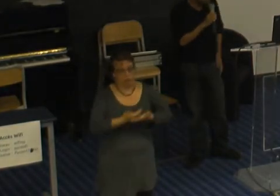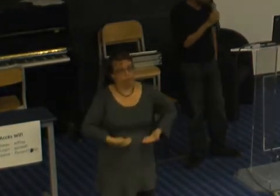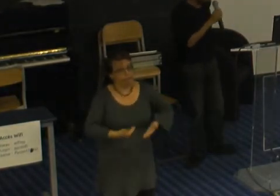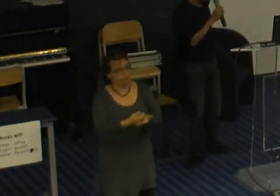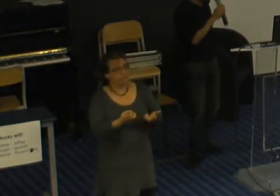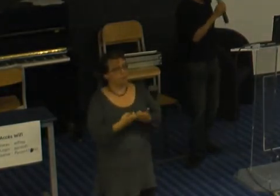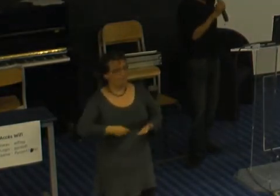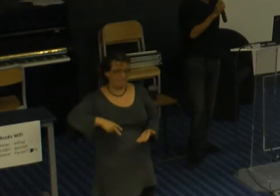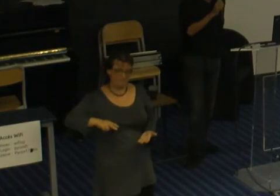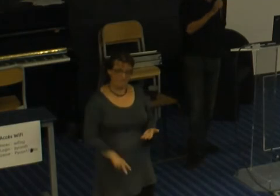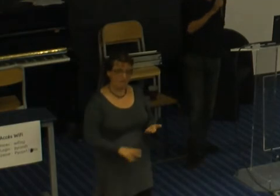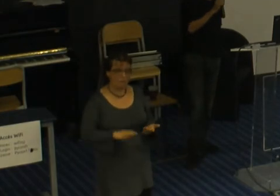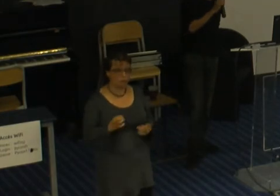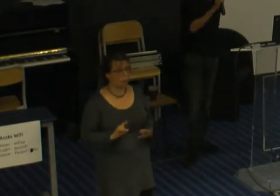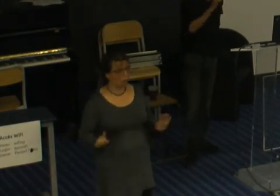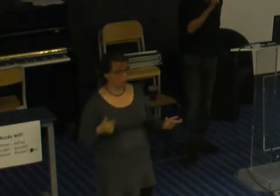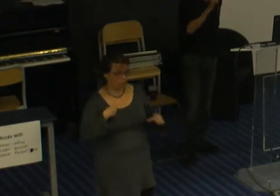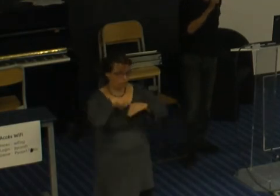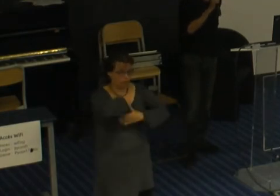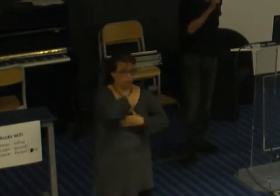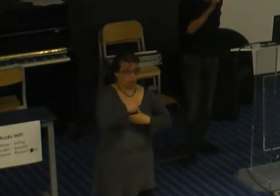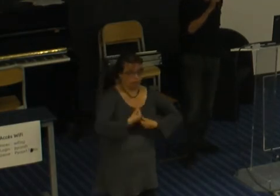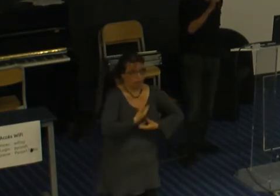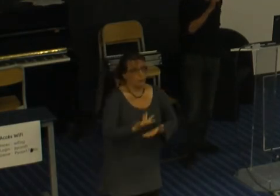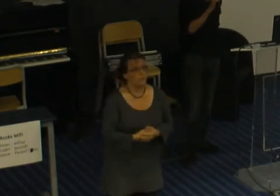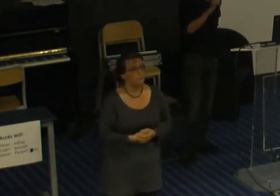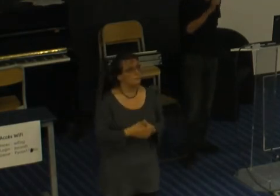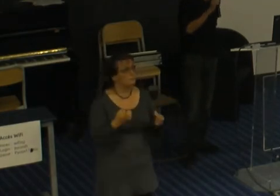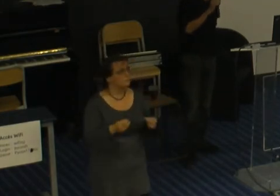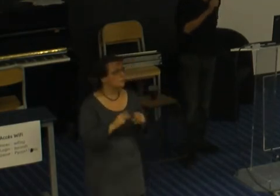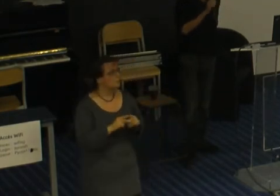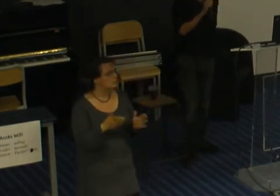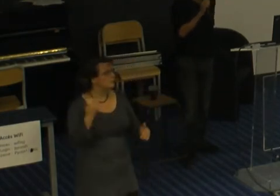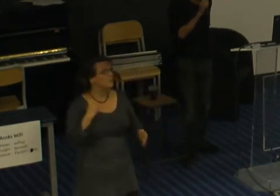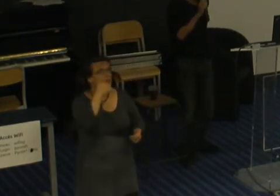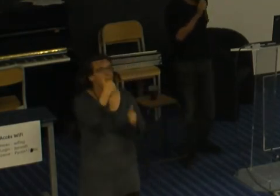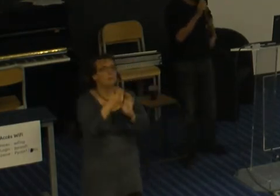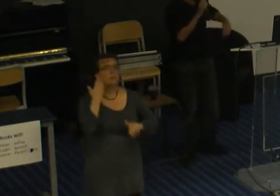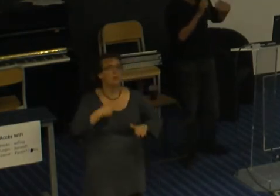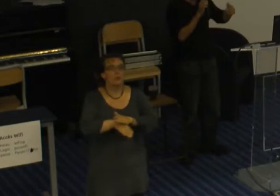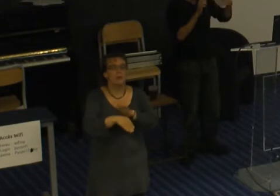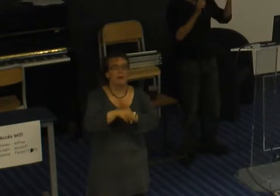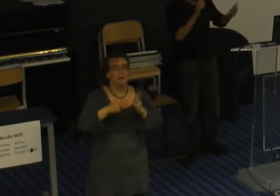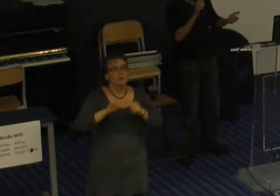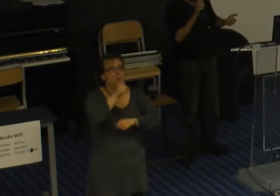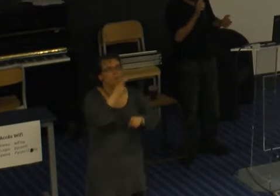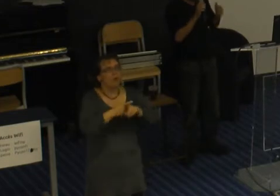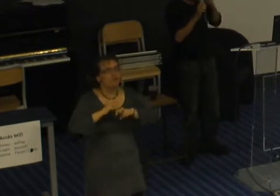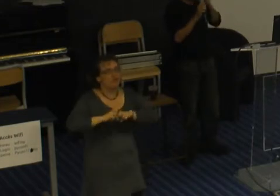J'aime me rappeler un peu qu'est-ce qui se passait dans mes premières recherches d'emploi parce qu'aujourd'hui, j'ai de l'expérience donc c'est beaucoup plus facile.